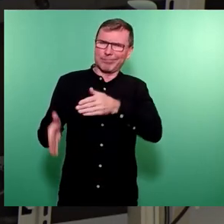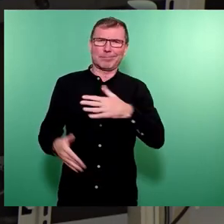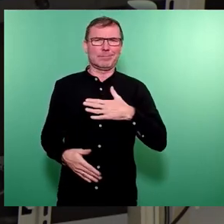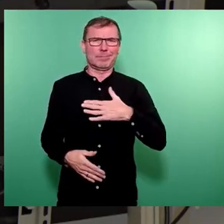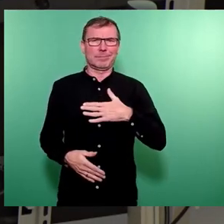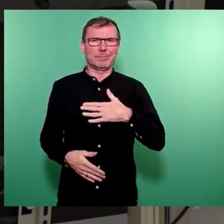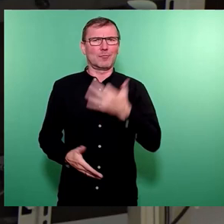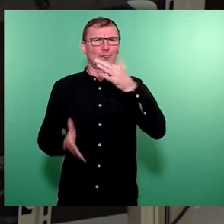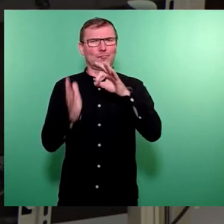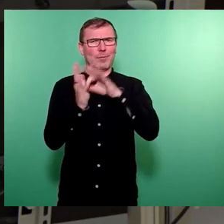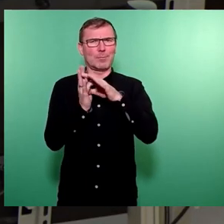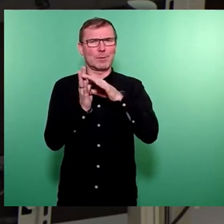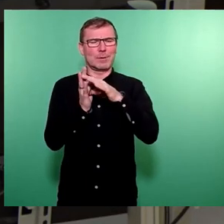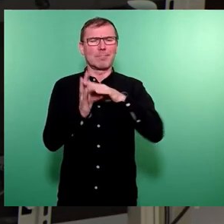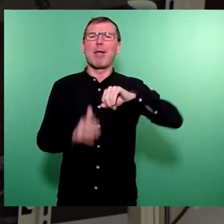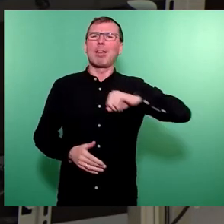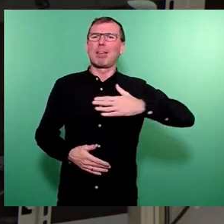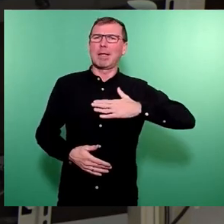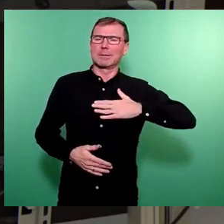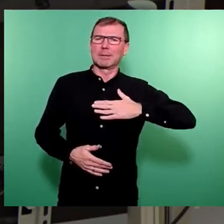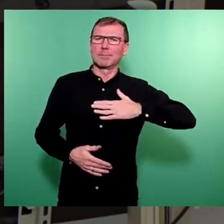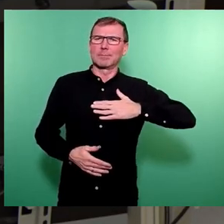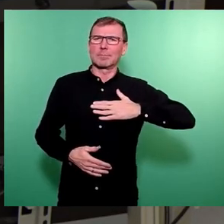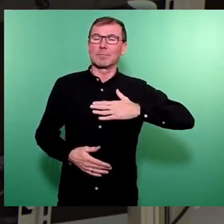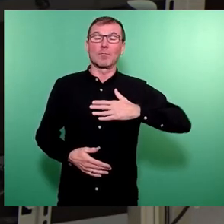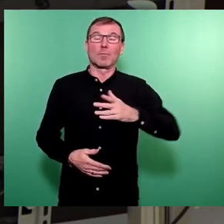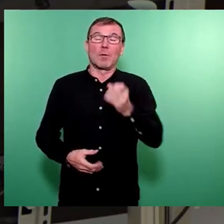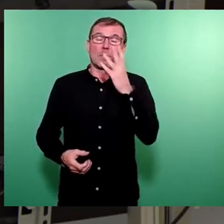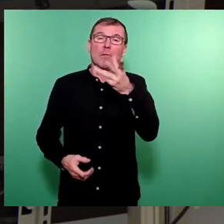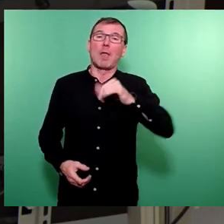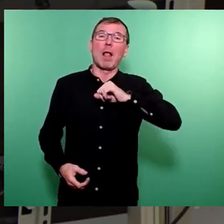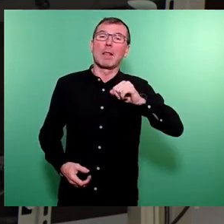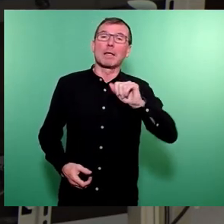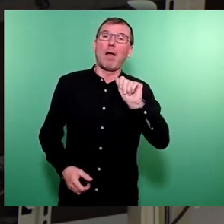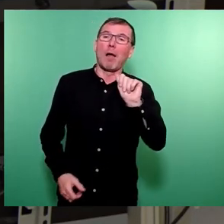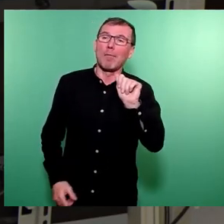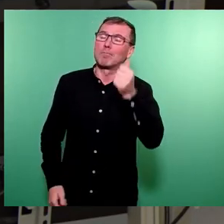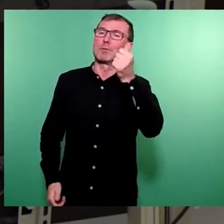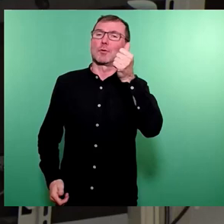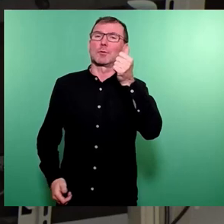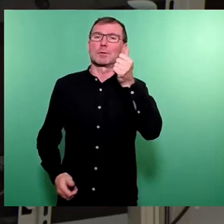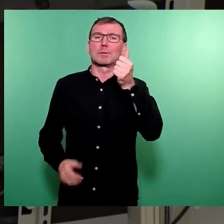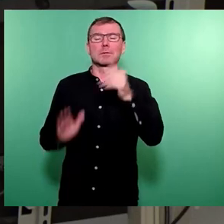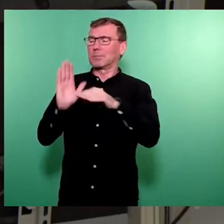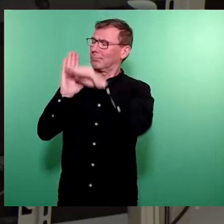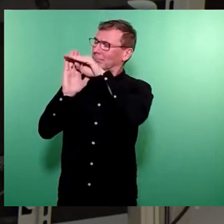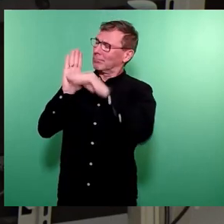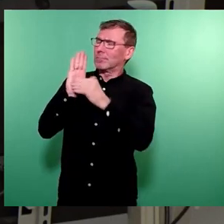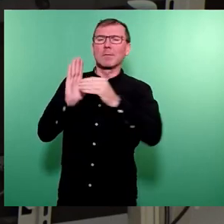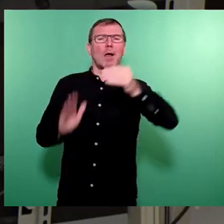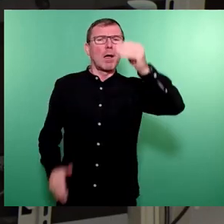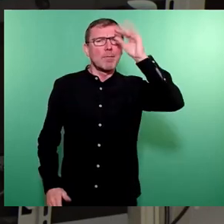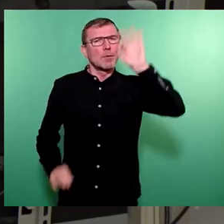hier die Schwerpunkte der Linken sah. Es ist ja nicht unbekannt, dass die Linke besonders auf der Agenda hat, dass Bildung für alle